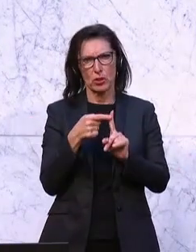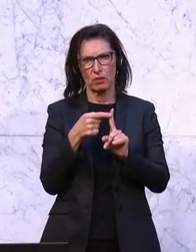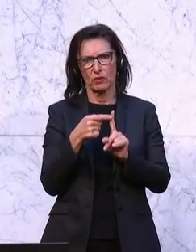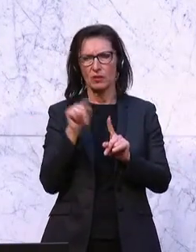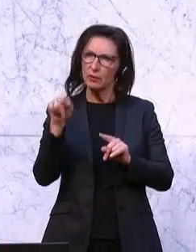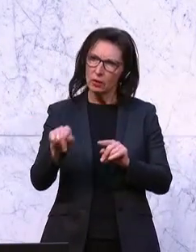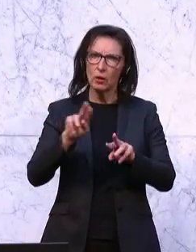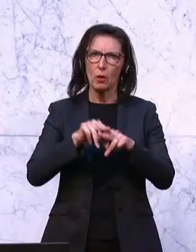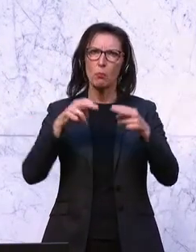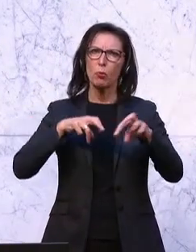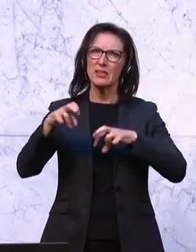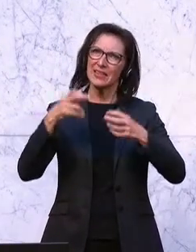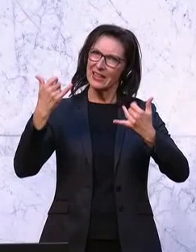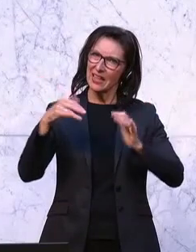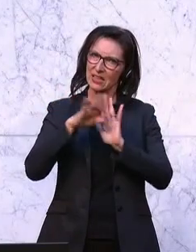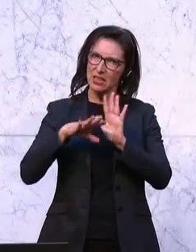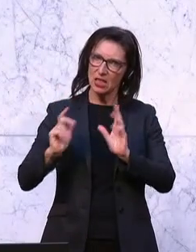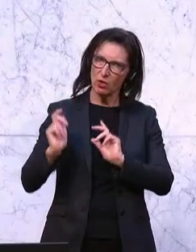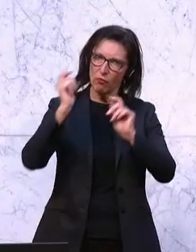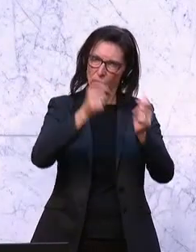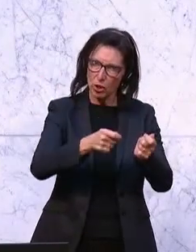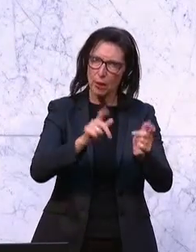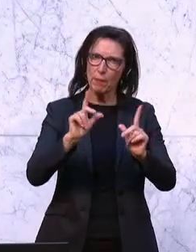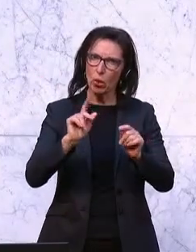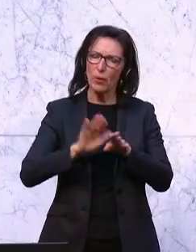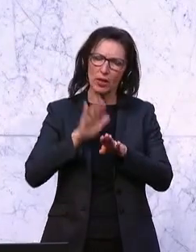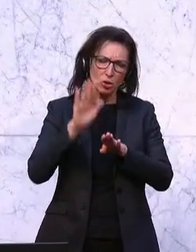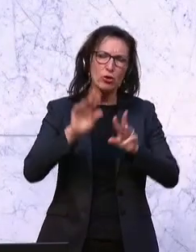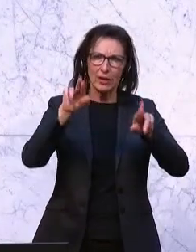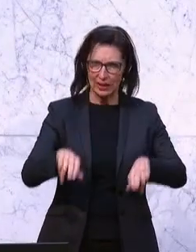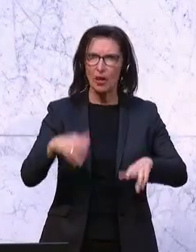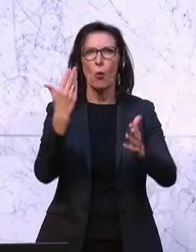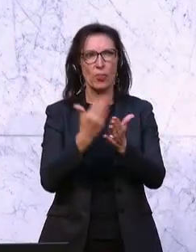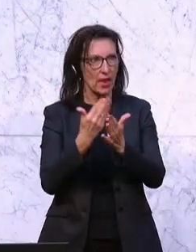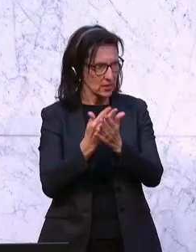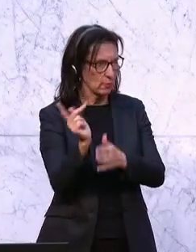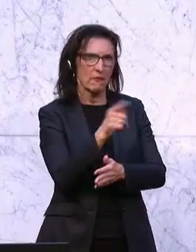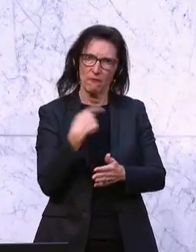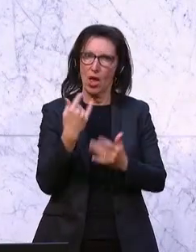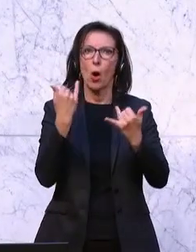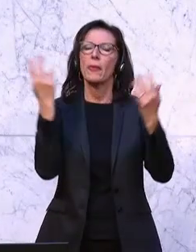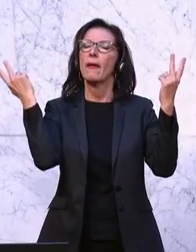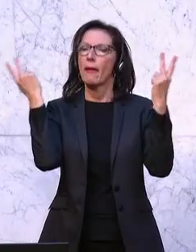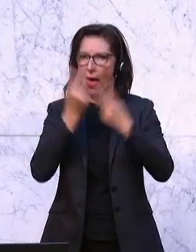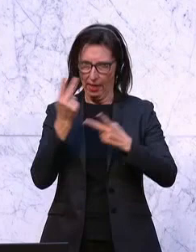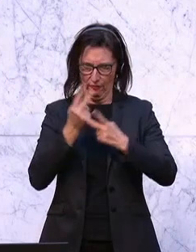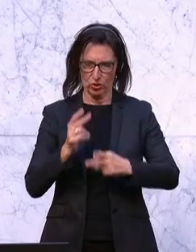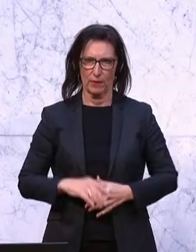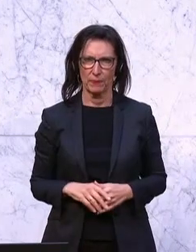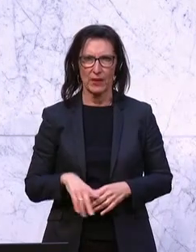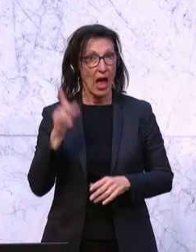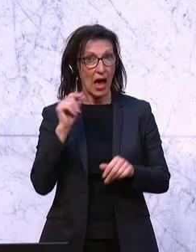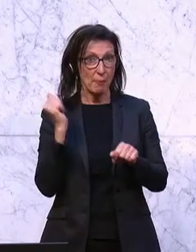Gesetzesvorschlag auch einen Schritt in die richtige Richtung gesetzt. Das ist auch der Grund, warum wir heute zustimmen werden. Dennoch geht es für uns